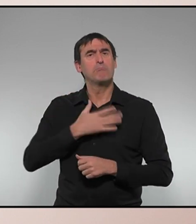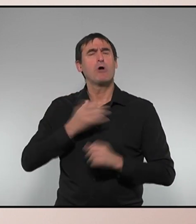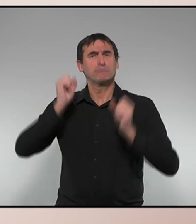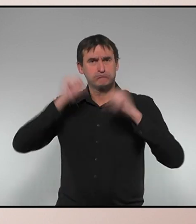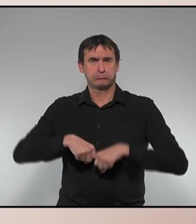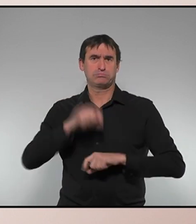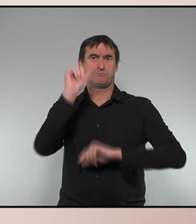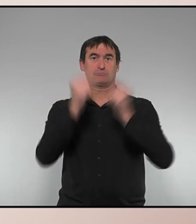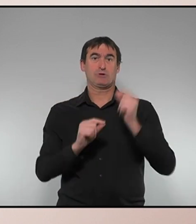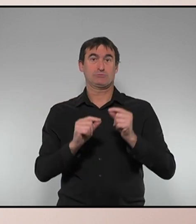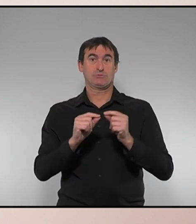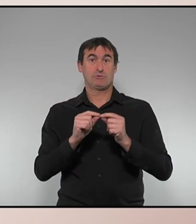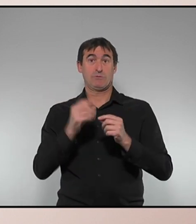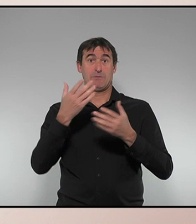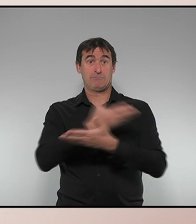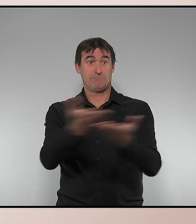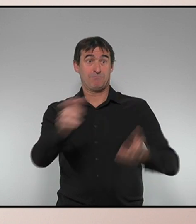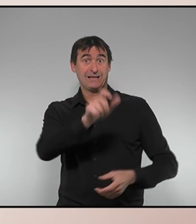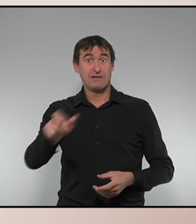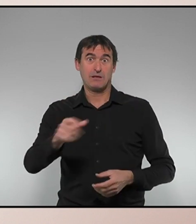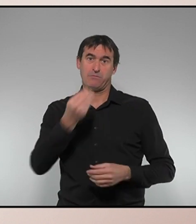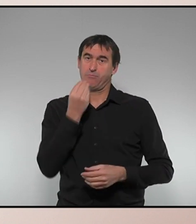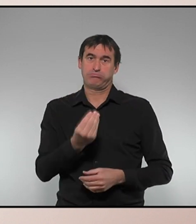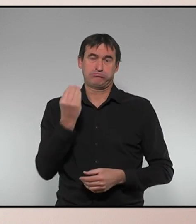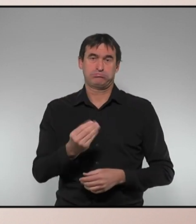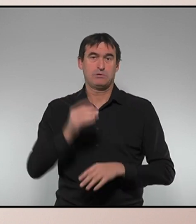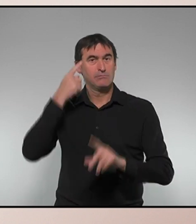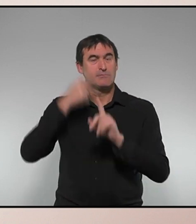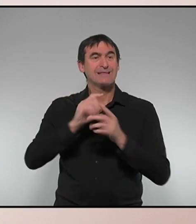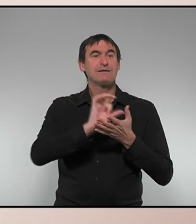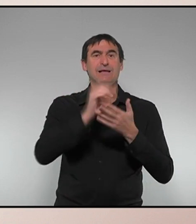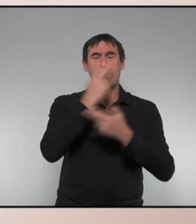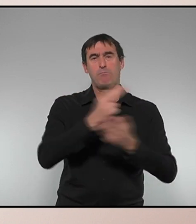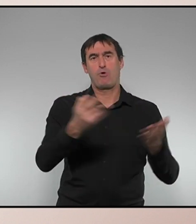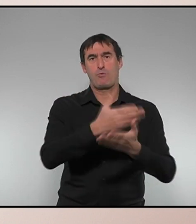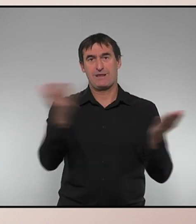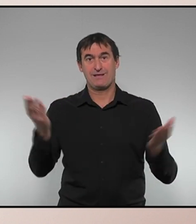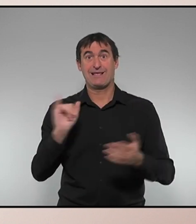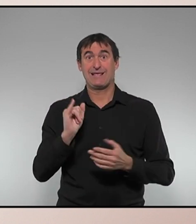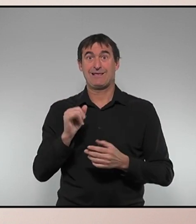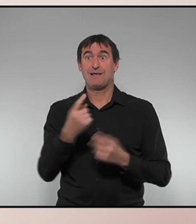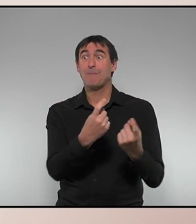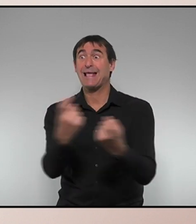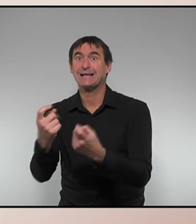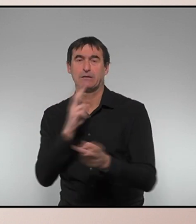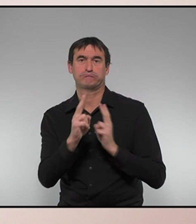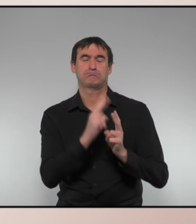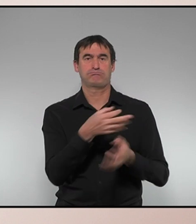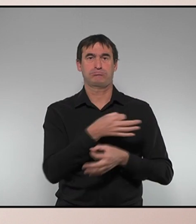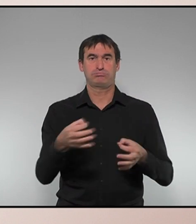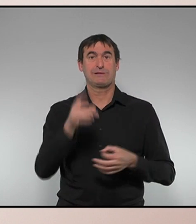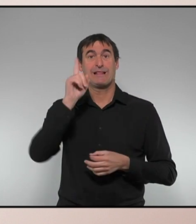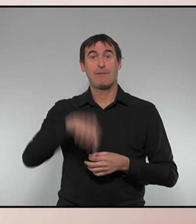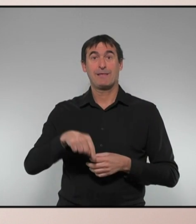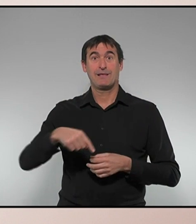que serà bo per a la ciutadania, que serà bo pels serveis públics i donar resposta a les mancances, però també donar horitzó a les esperances